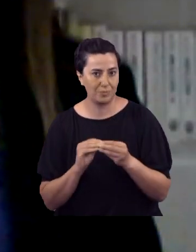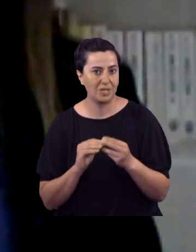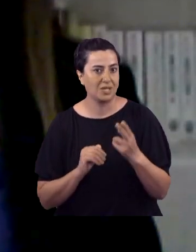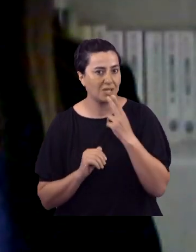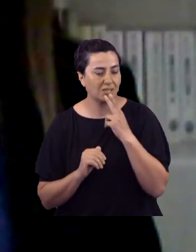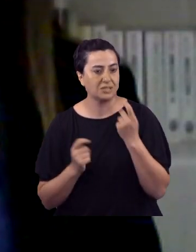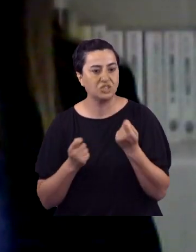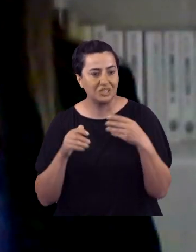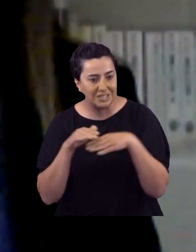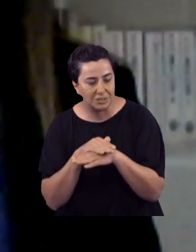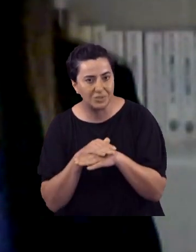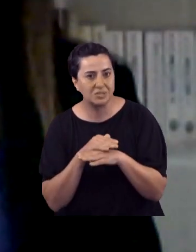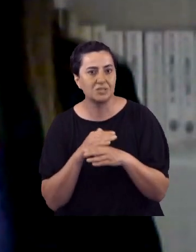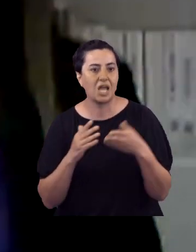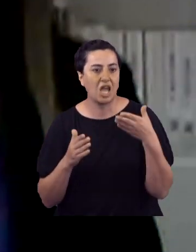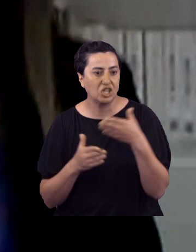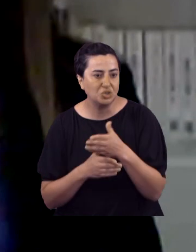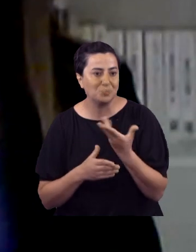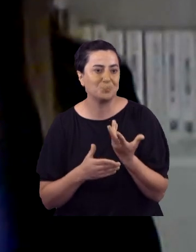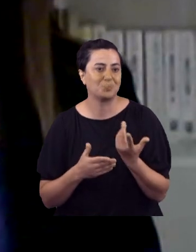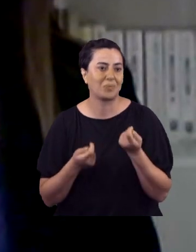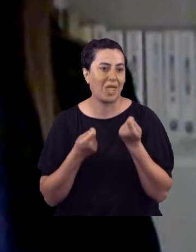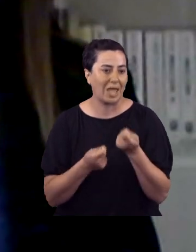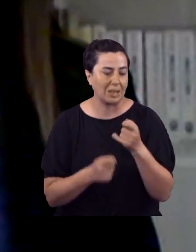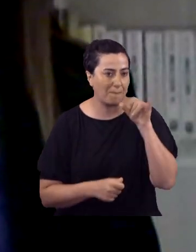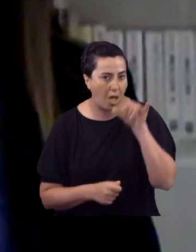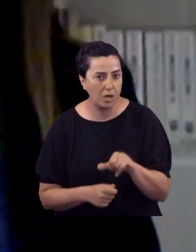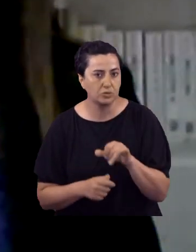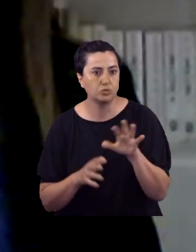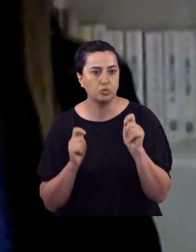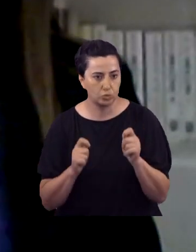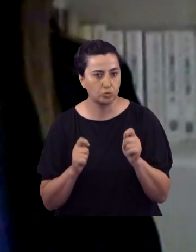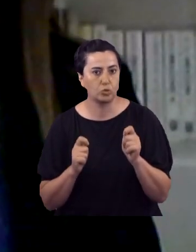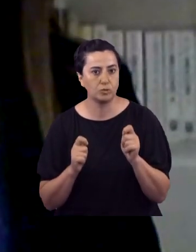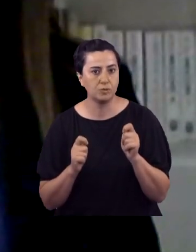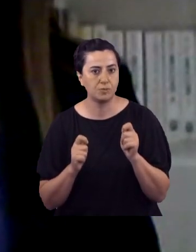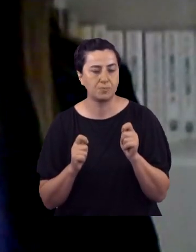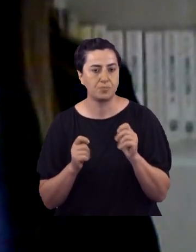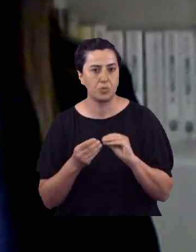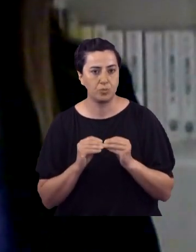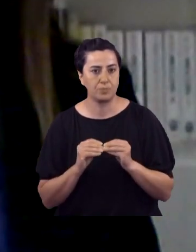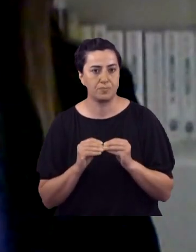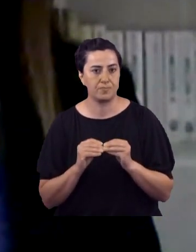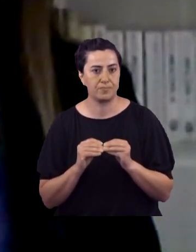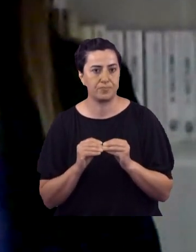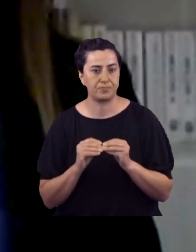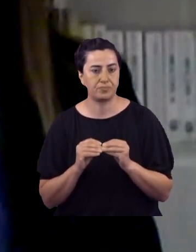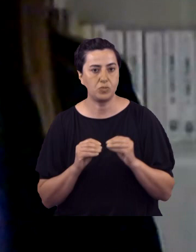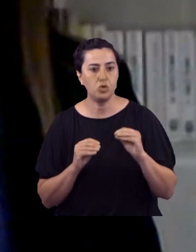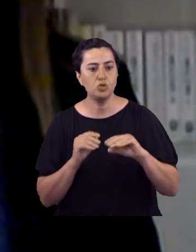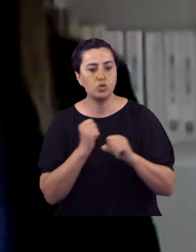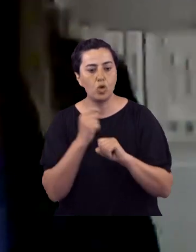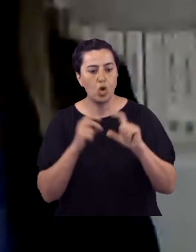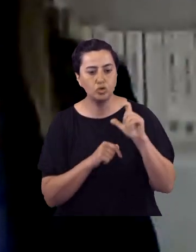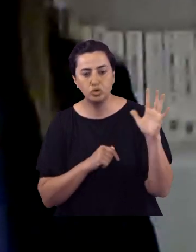kadınların istihdama ulaşması ya da eğitim hakkına ulaşması sorunlu. Göç ve